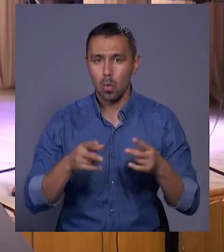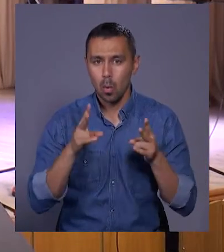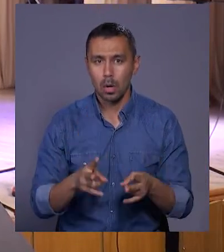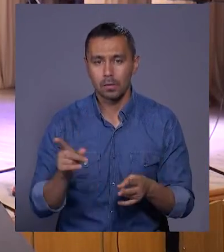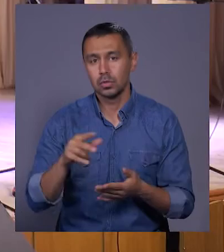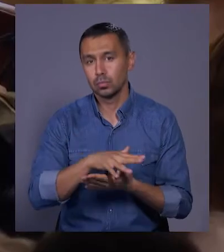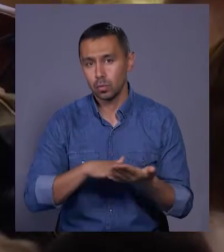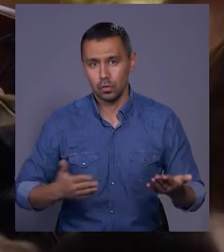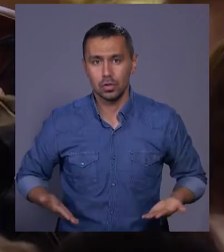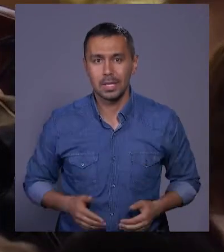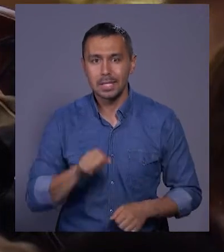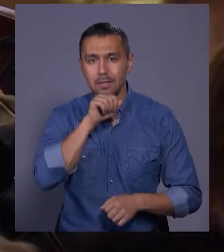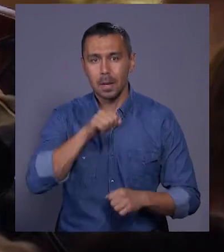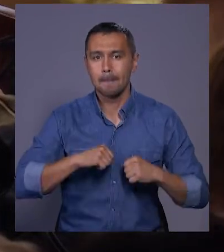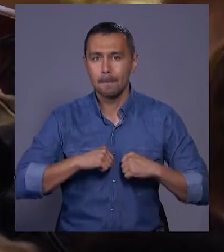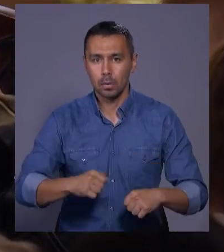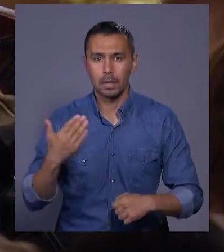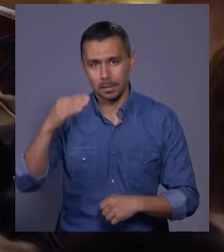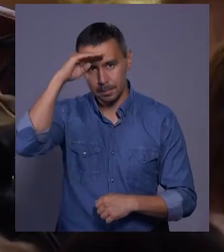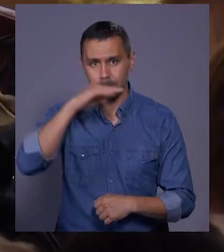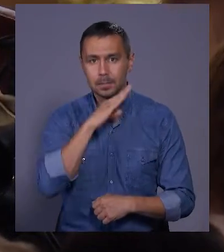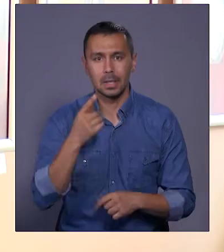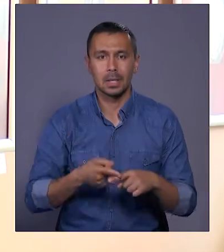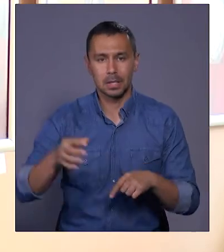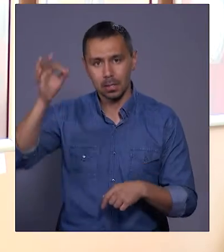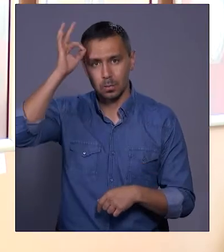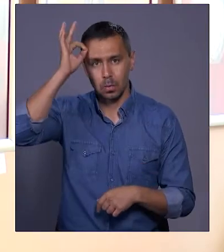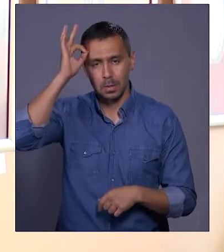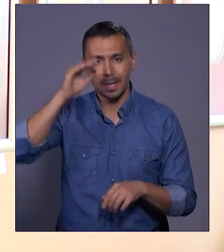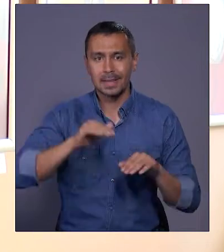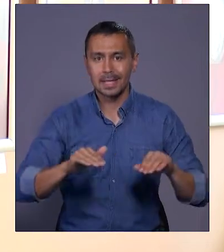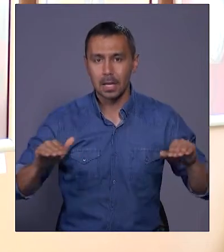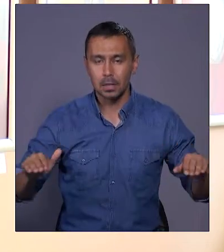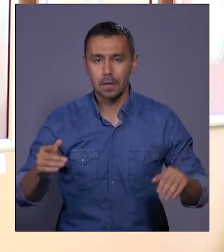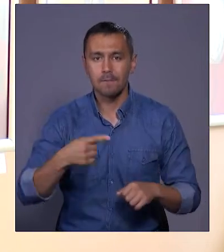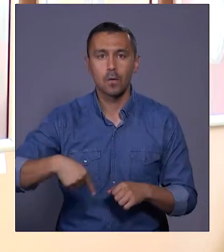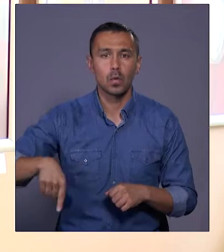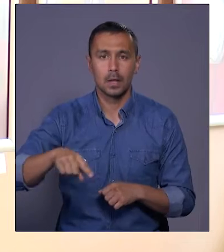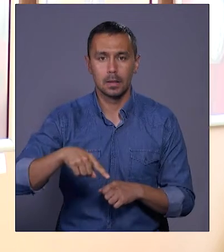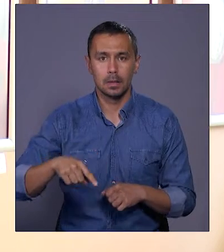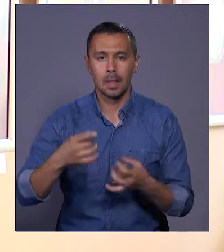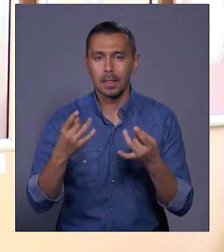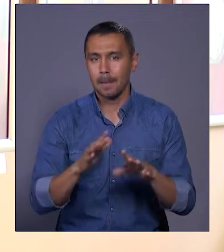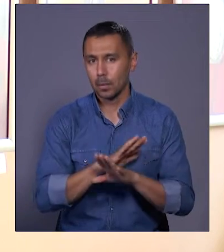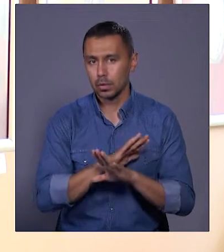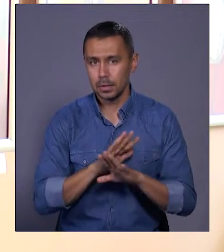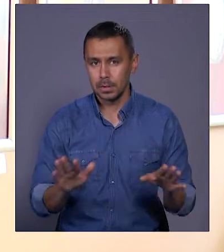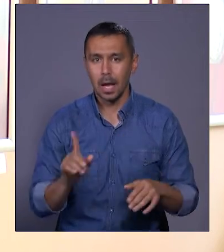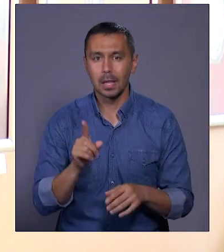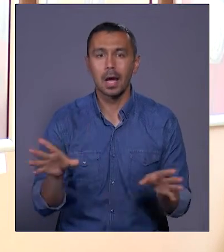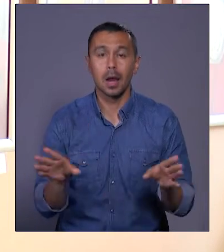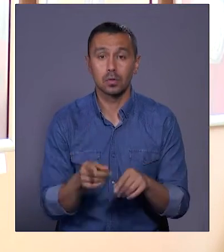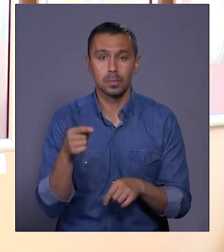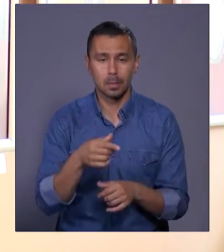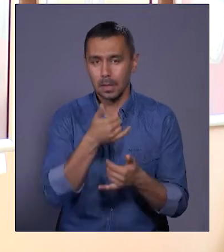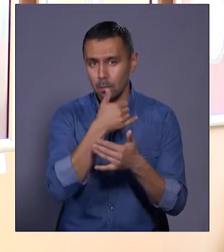продовжують жити завдяки подвигу їхніх батьків. Оці спогади дитячі, вони непрості, але разом з